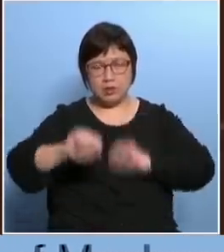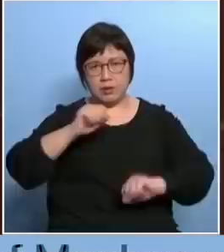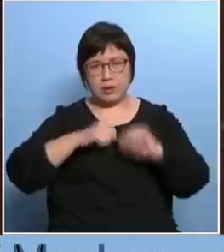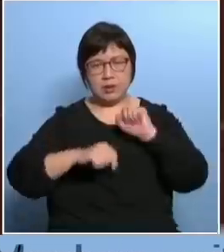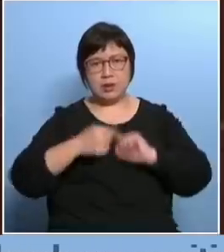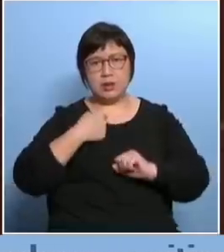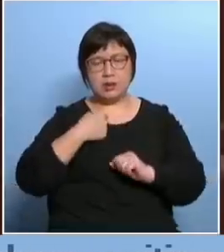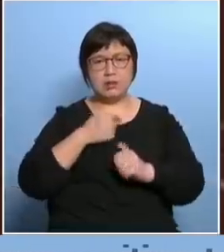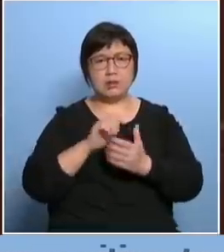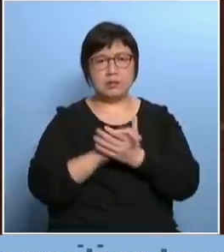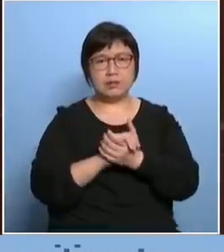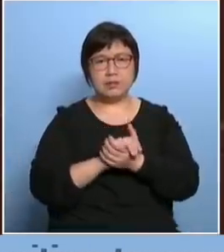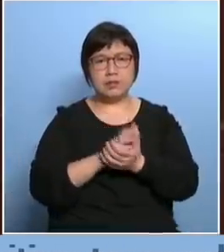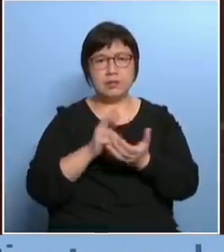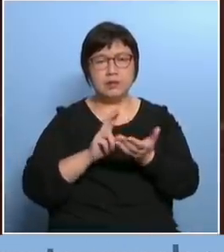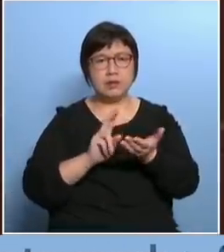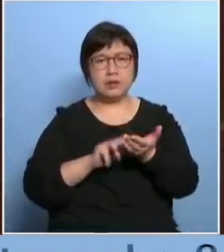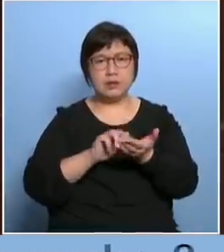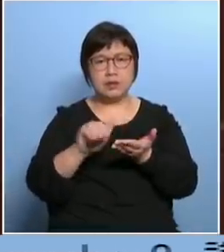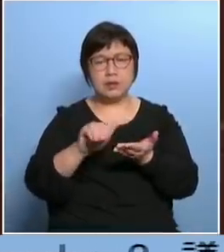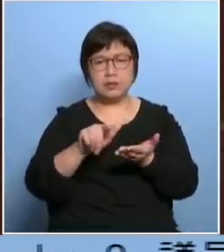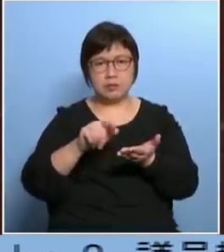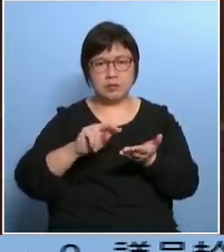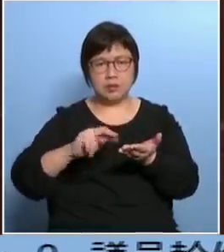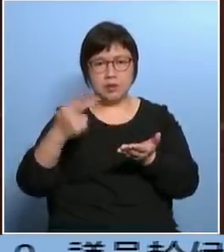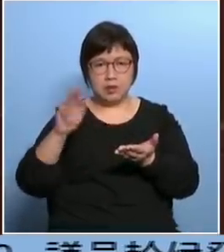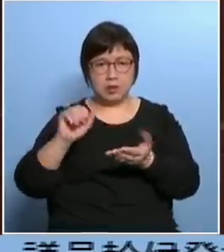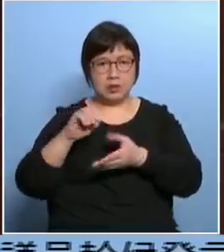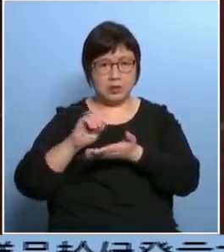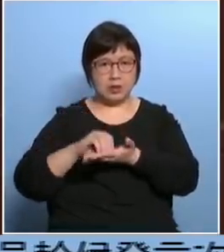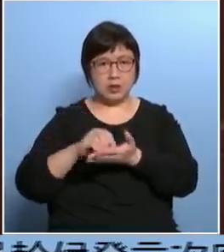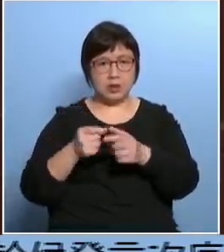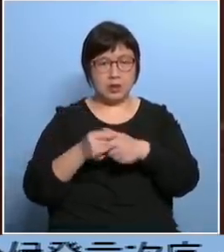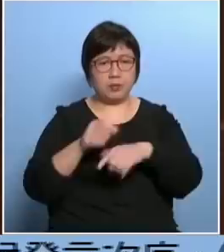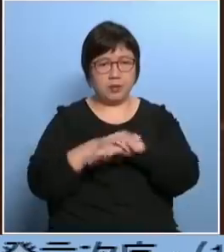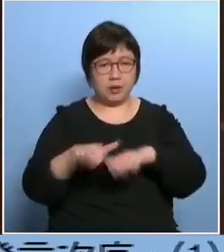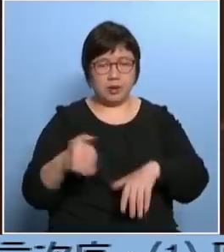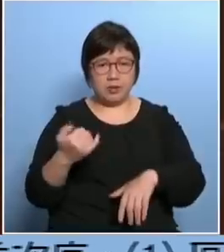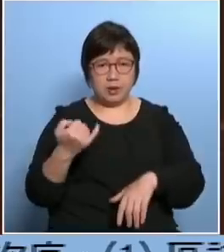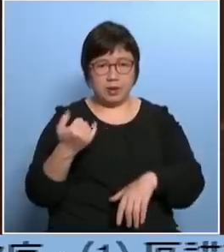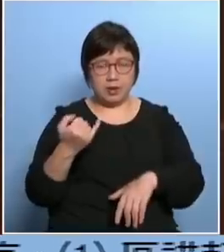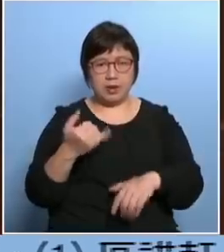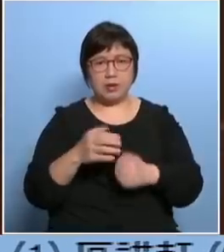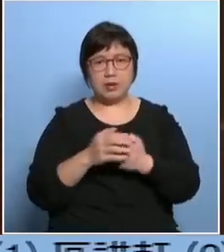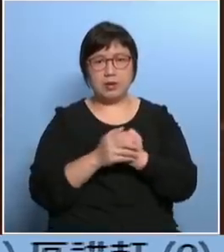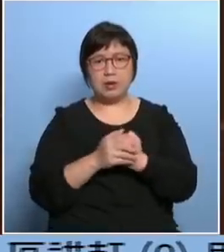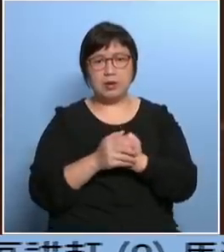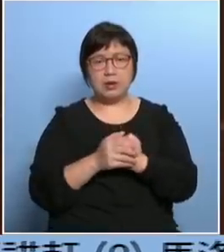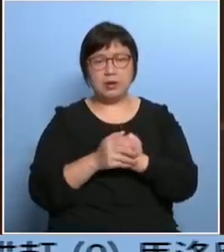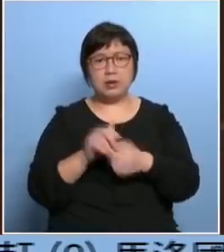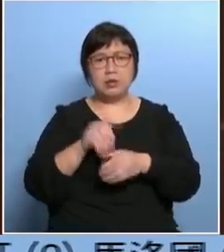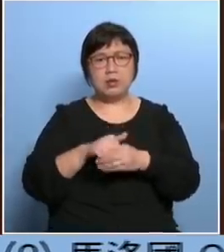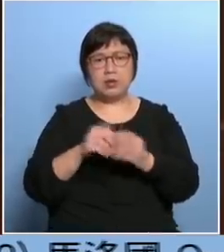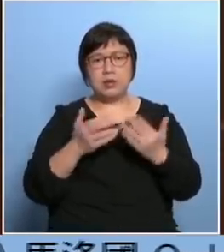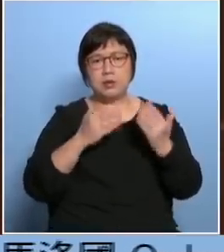你只是改那个邮记单张的格式就可以确保到公平选举了吗选举事务处